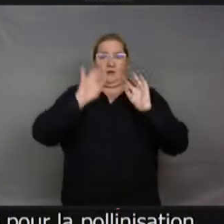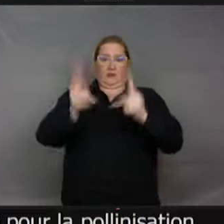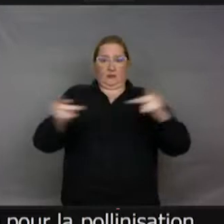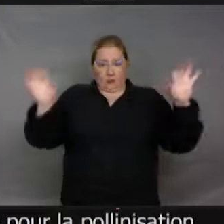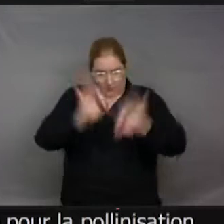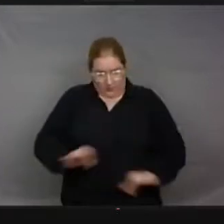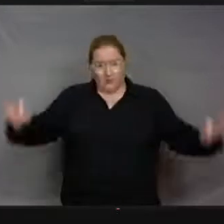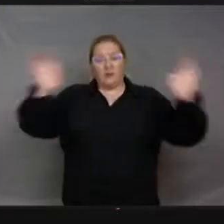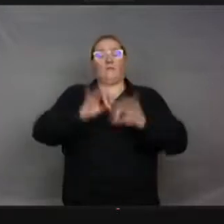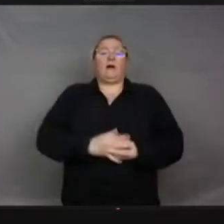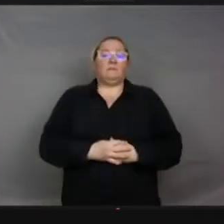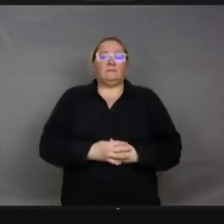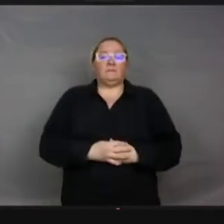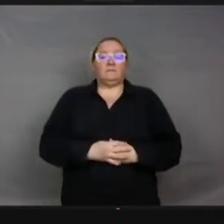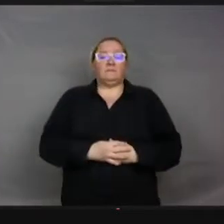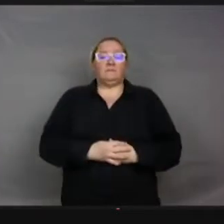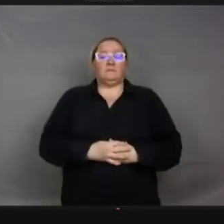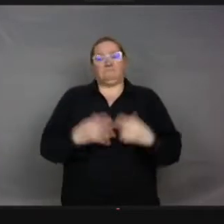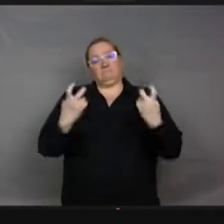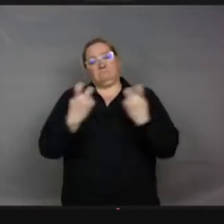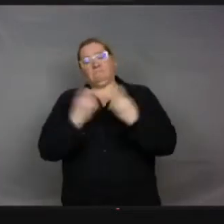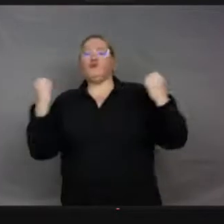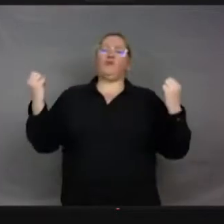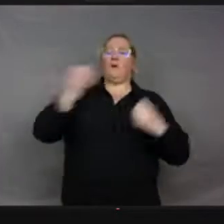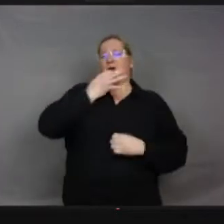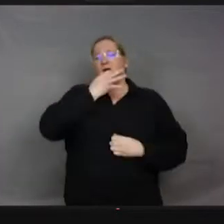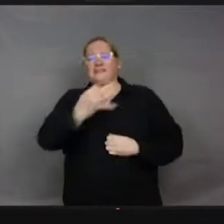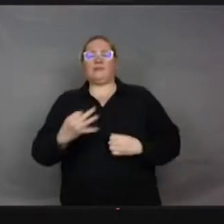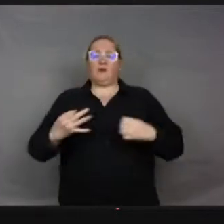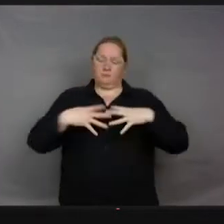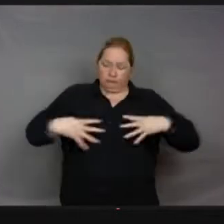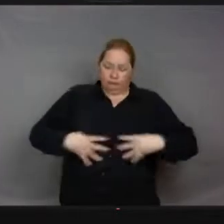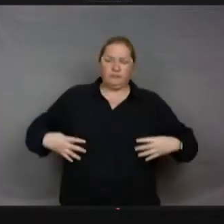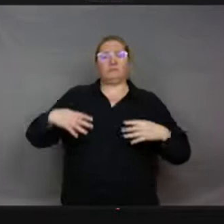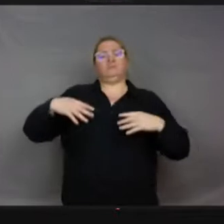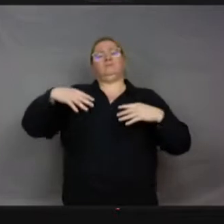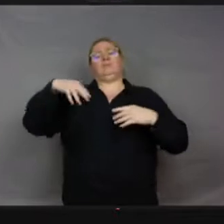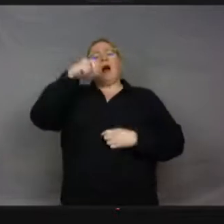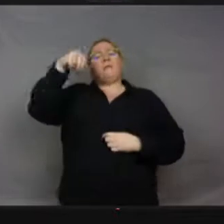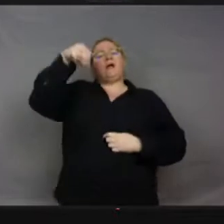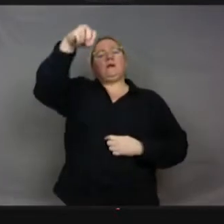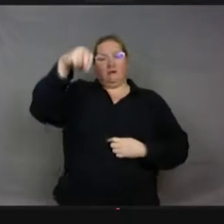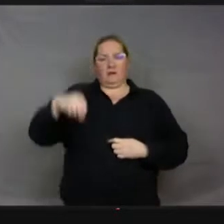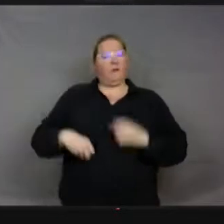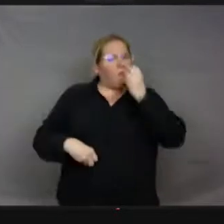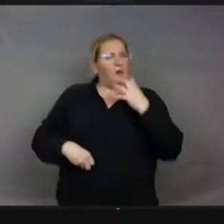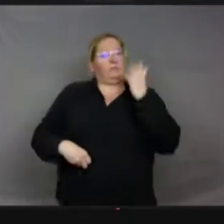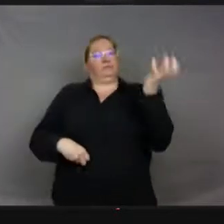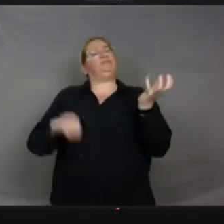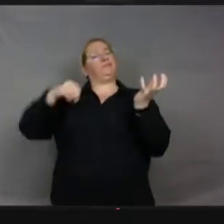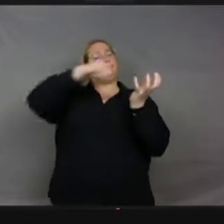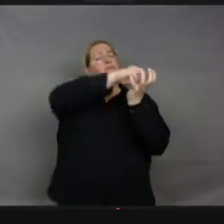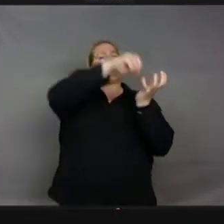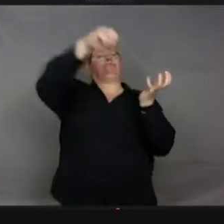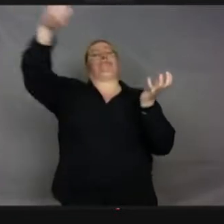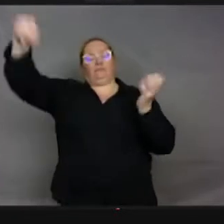entend parler tout le temps, on dit les abeilles pollinistes, tout ça. Et puis, finalement, quand on creuse le sujet de la pollinisation,'est quand même, c'est assez compliqué. Tout le monde ne le sait pas